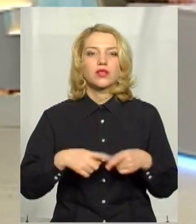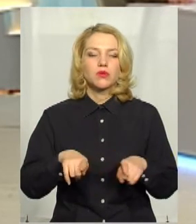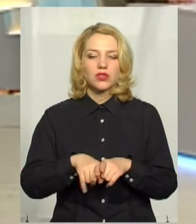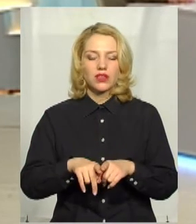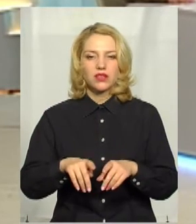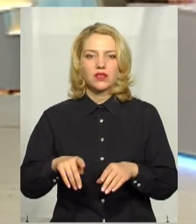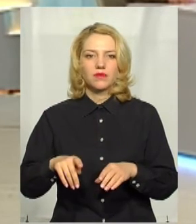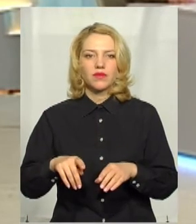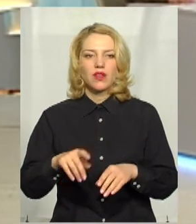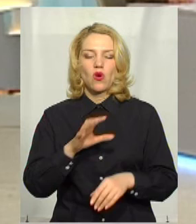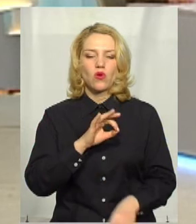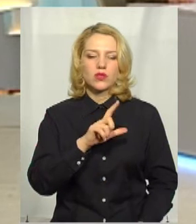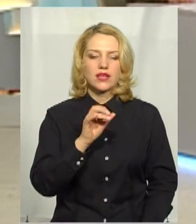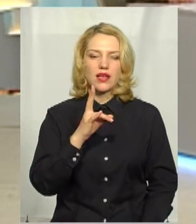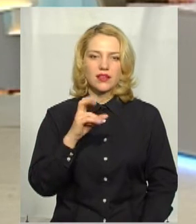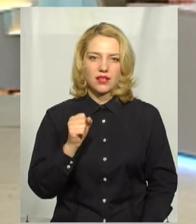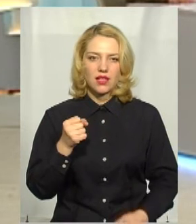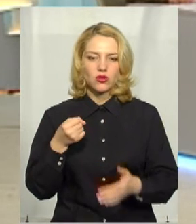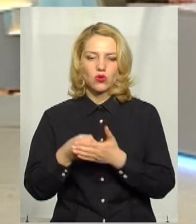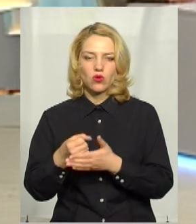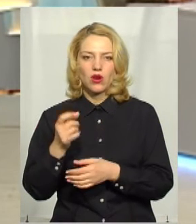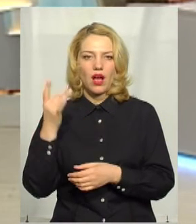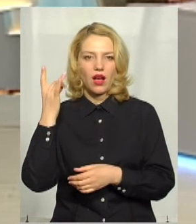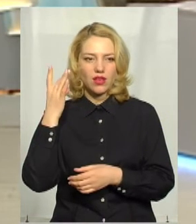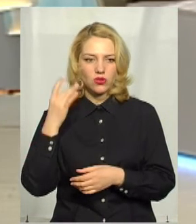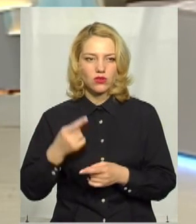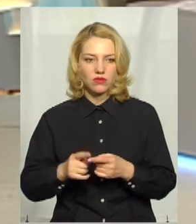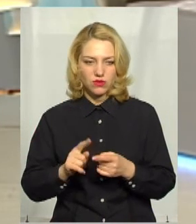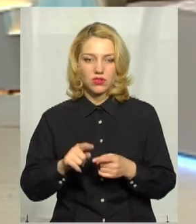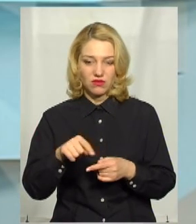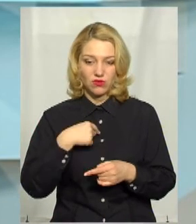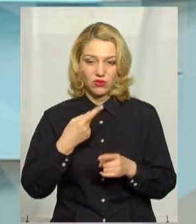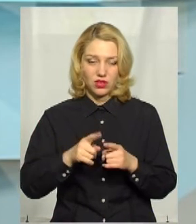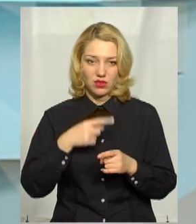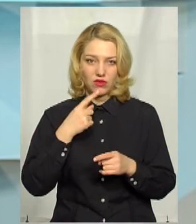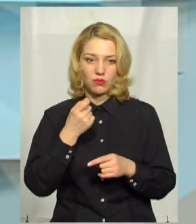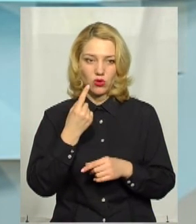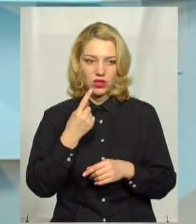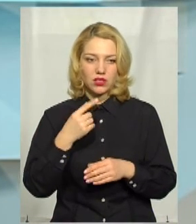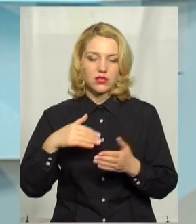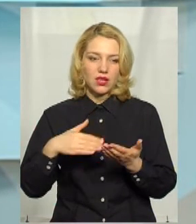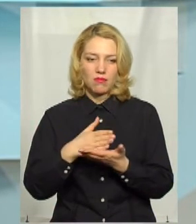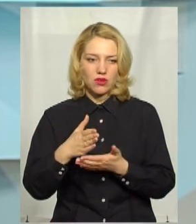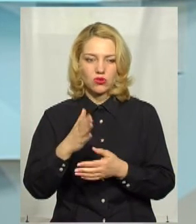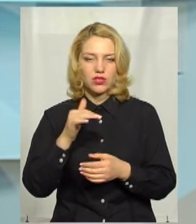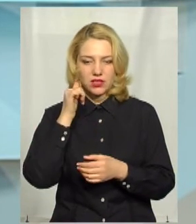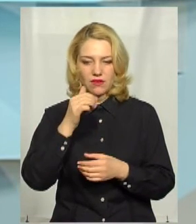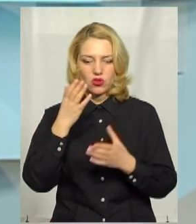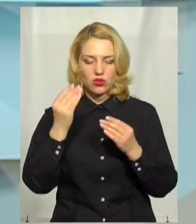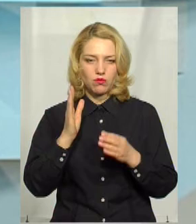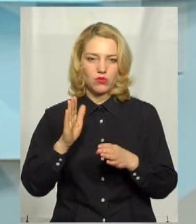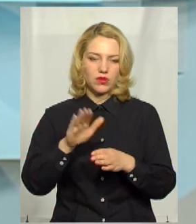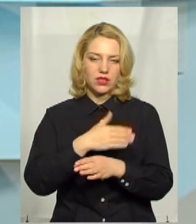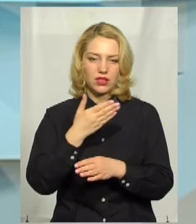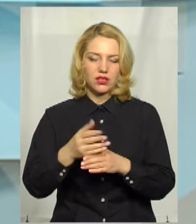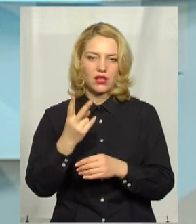довгі маршрути, з Озерної до Катіону… Про довгі маршрути, то, що я кажу, 11 маршруту. З завтрашнього дня ми його будемо ділити на